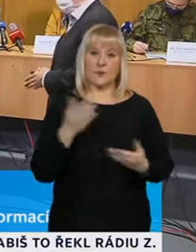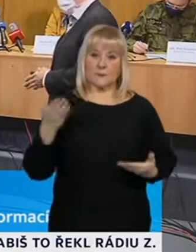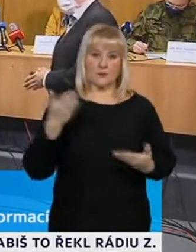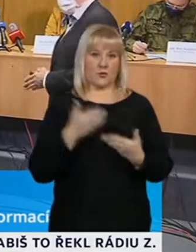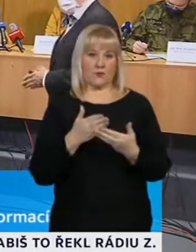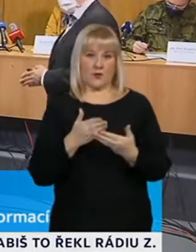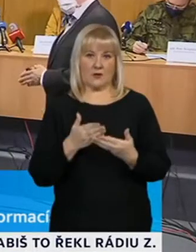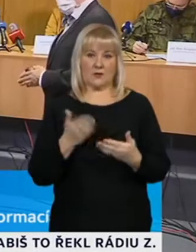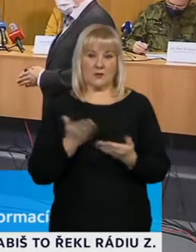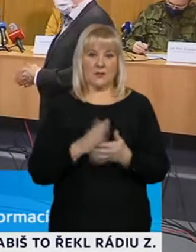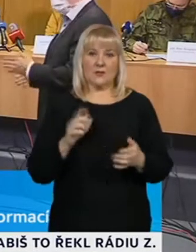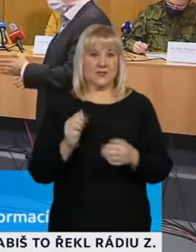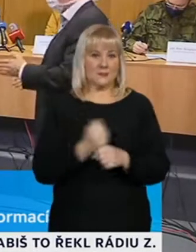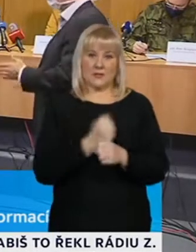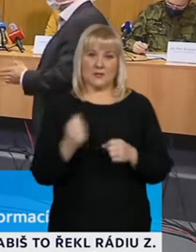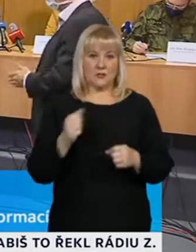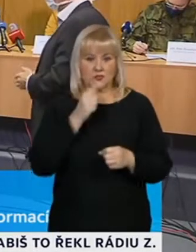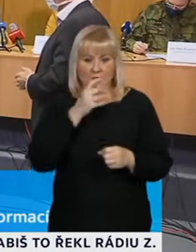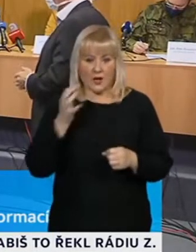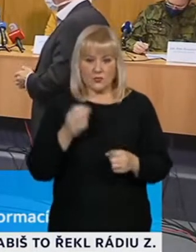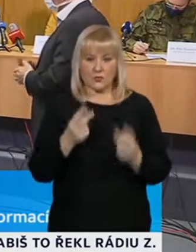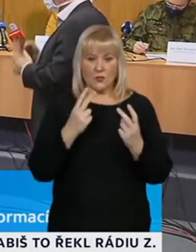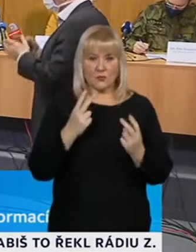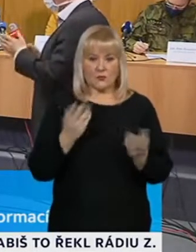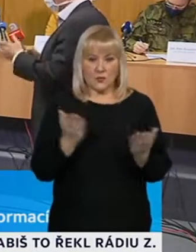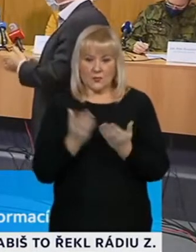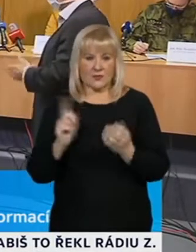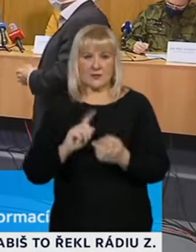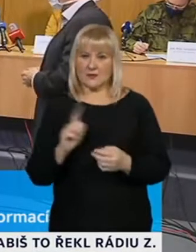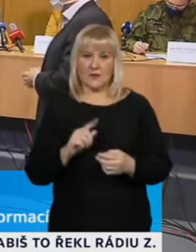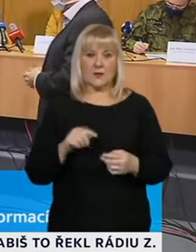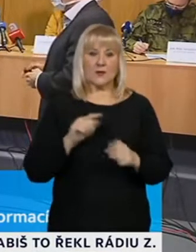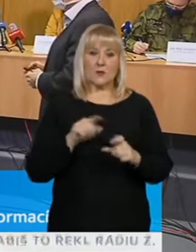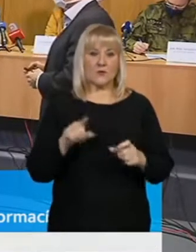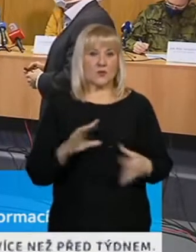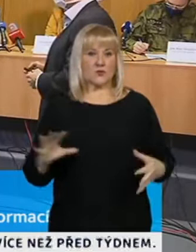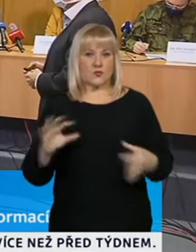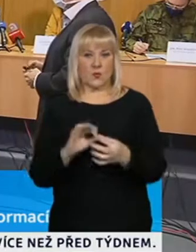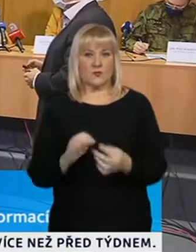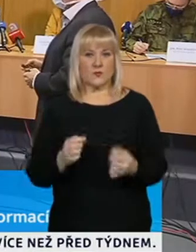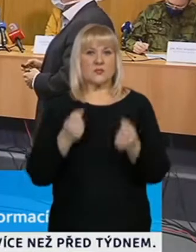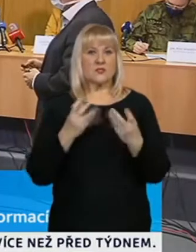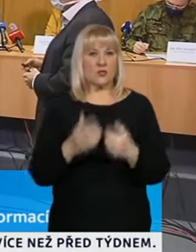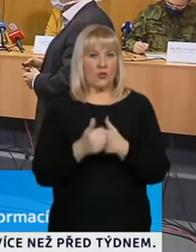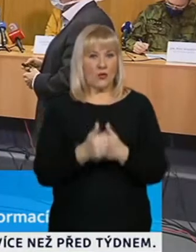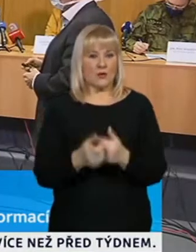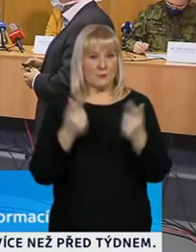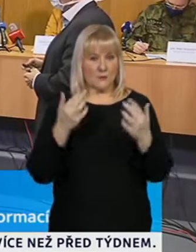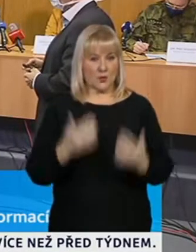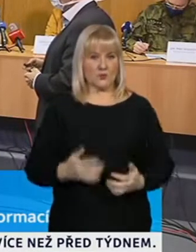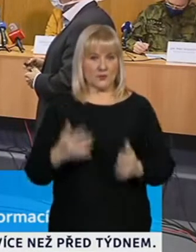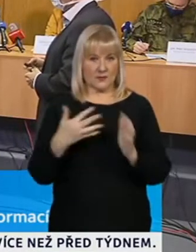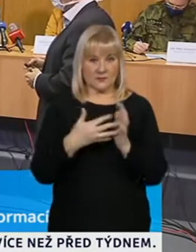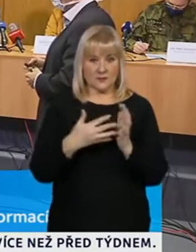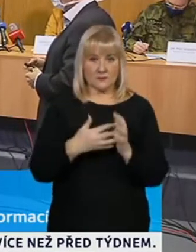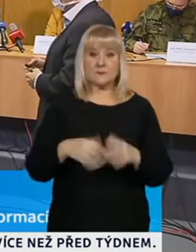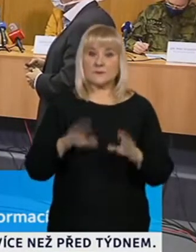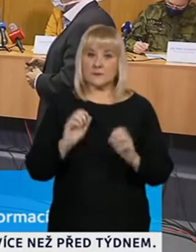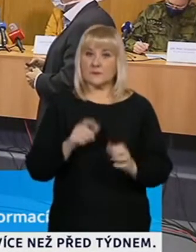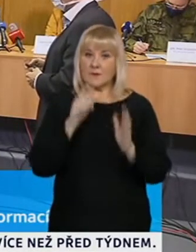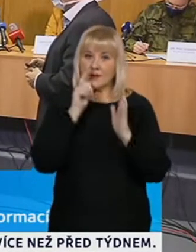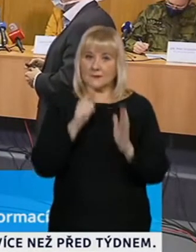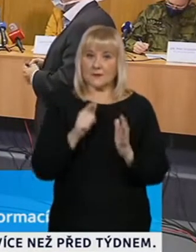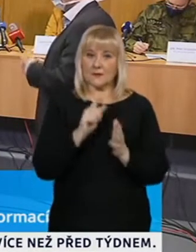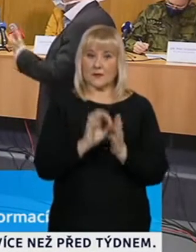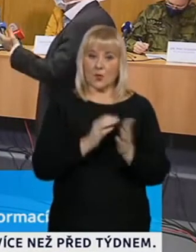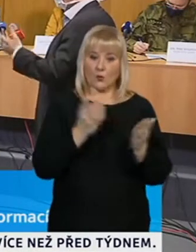nemá cenu srovnávat denní hodnoty mezi sebou. Je to ovlivněno i těmi testy jako takovými, ale to týdenní období umožňuje relativně